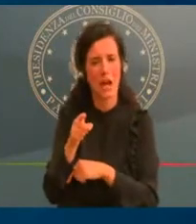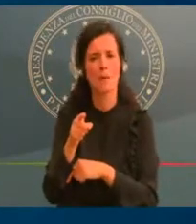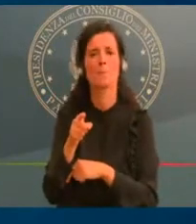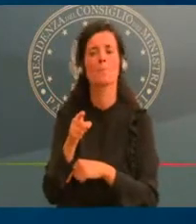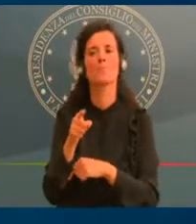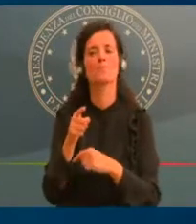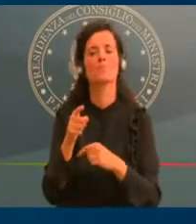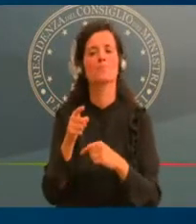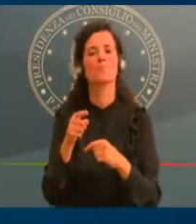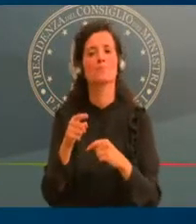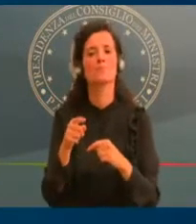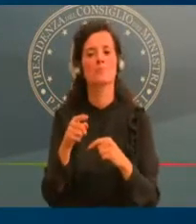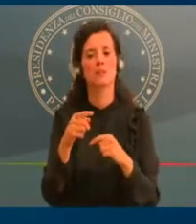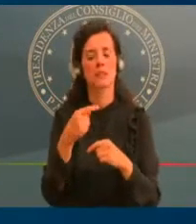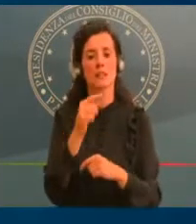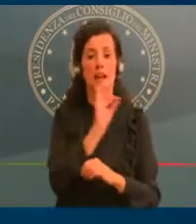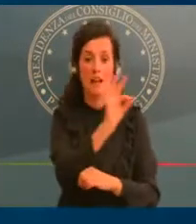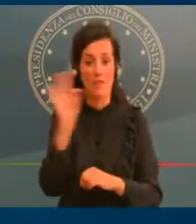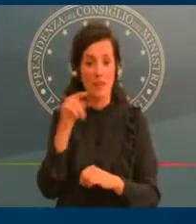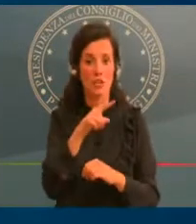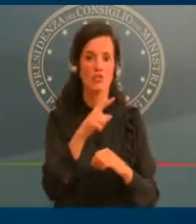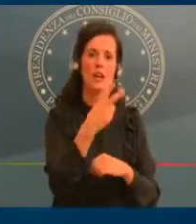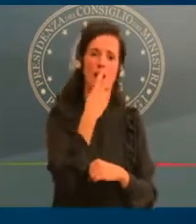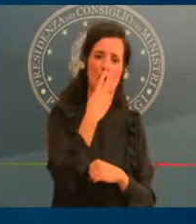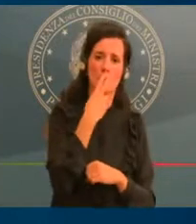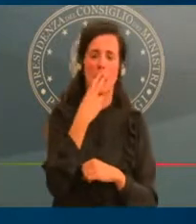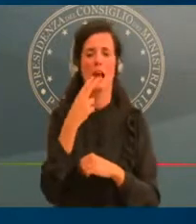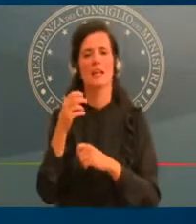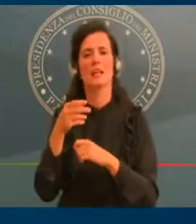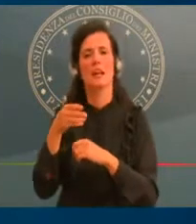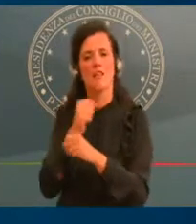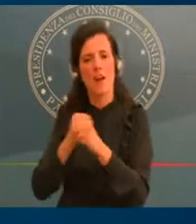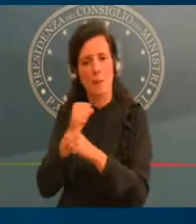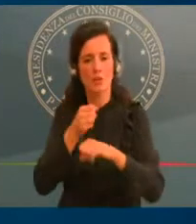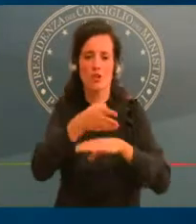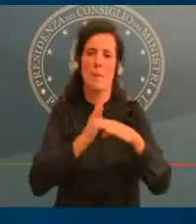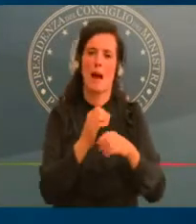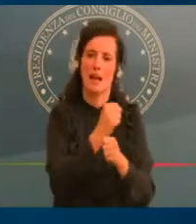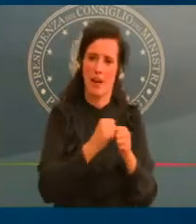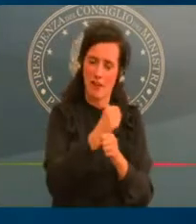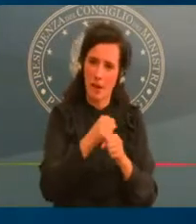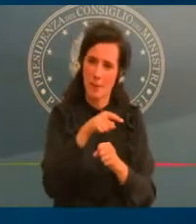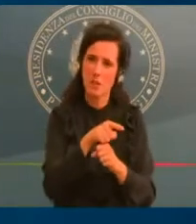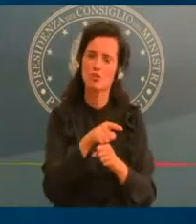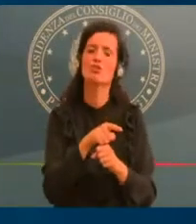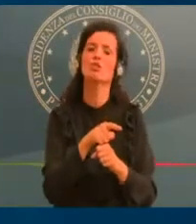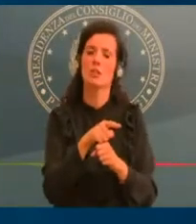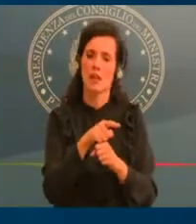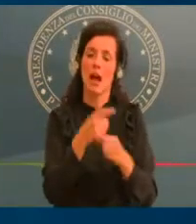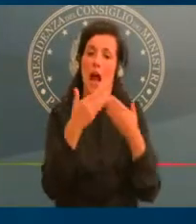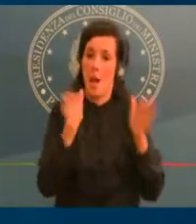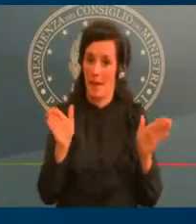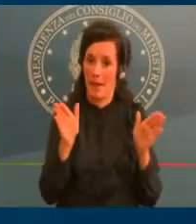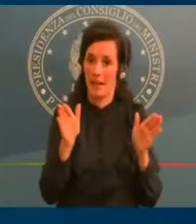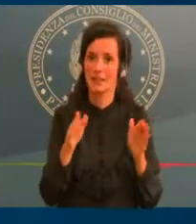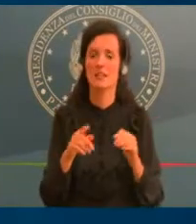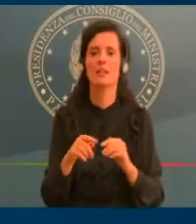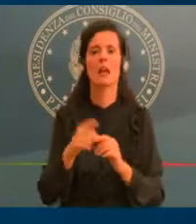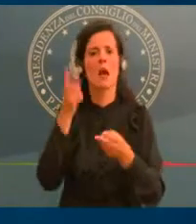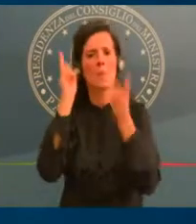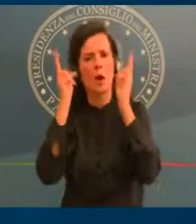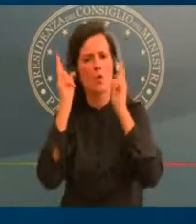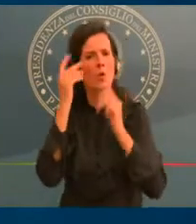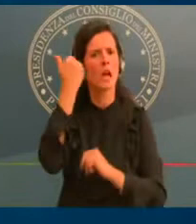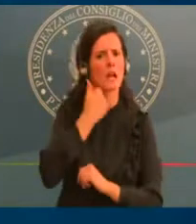tra i servizi della persona restano aperti parrucchieri e barbieri, anche le lavanderie. Negli uffici pubblici si lavora in